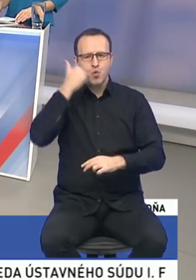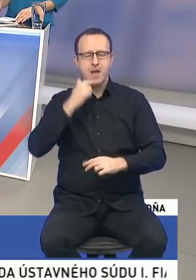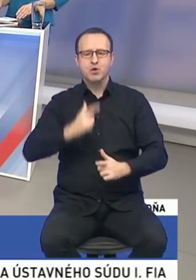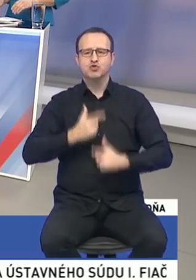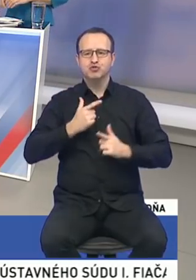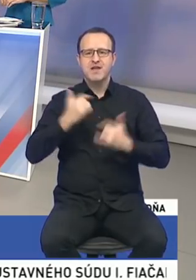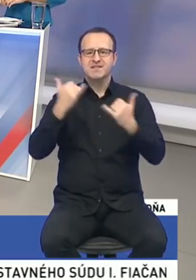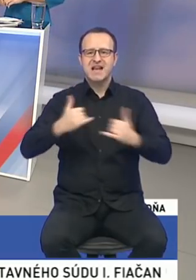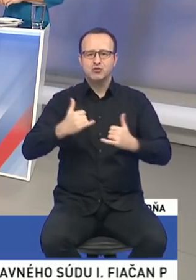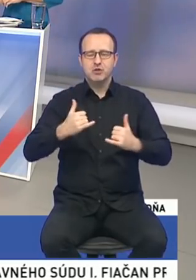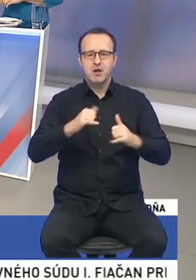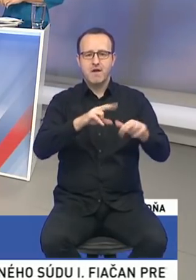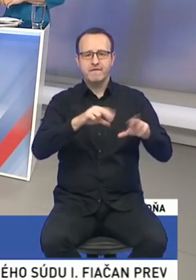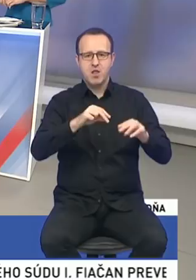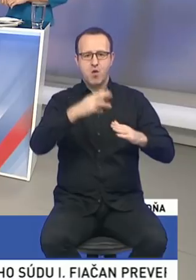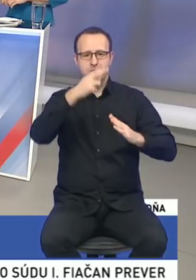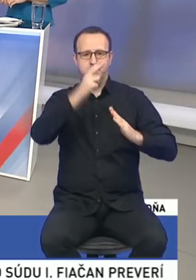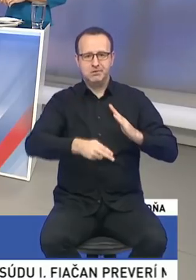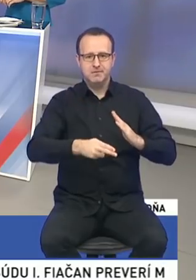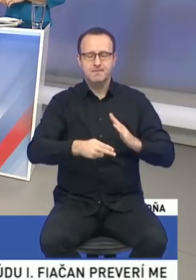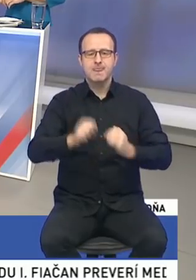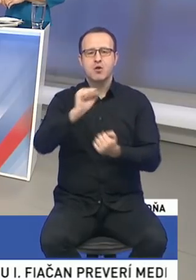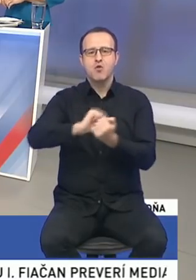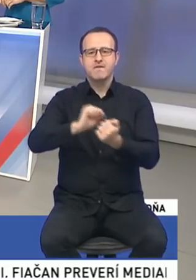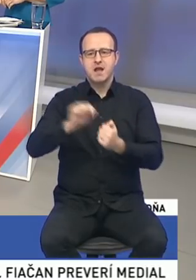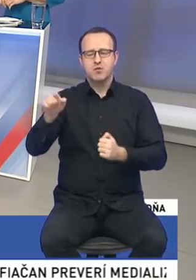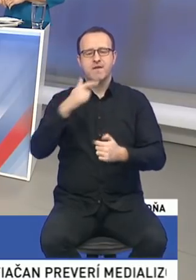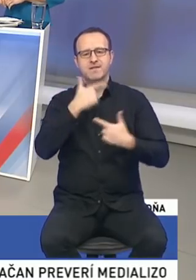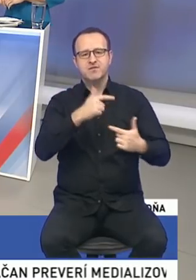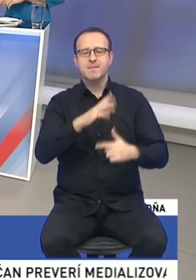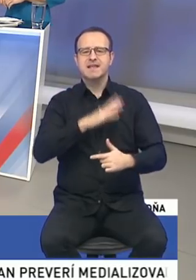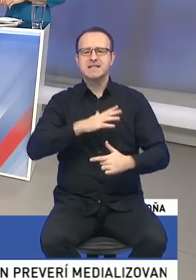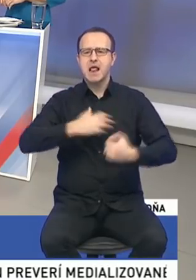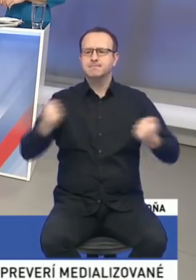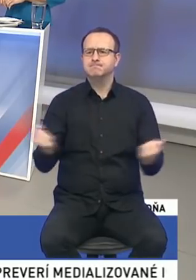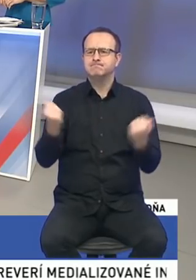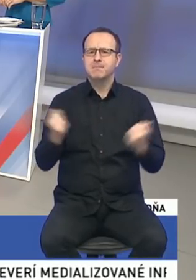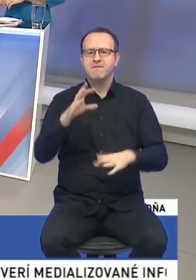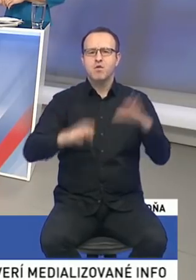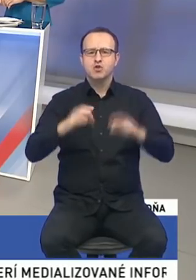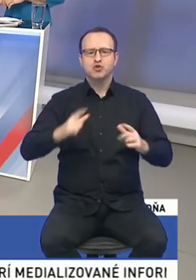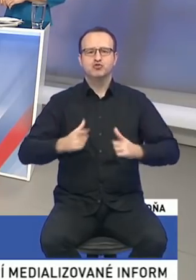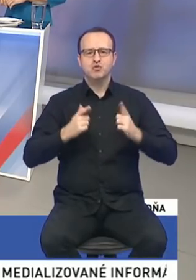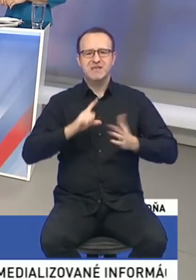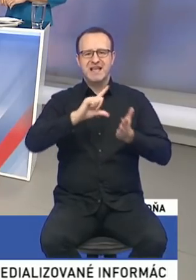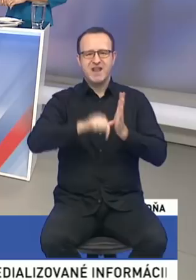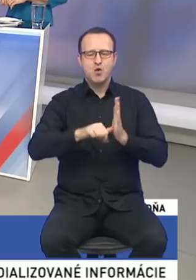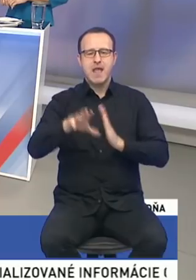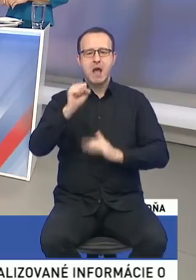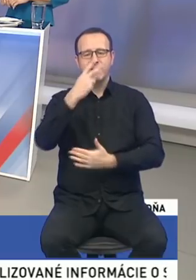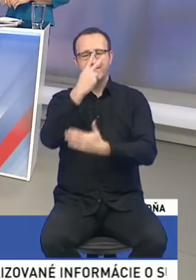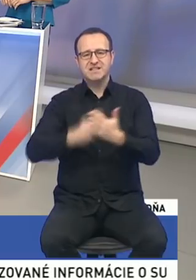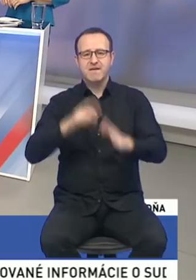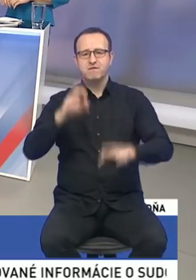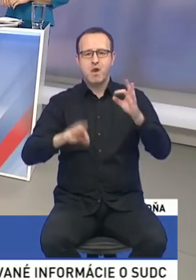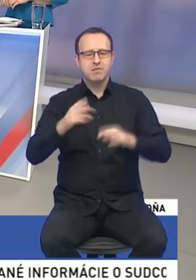video skončilo. Vy ste to pred novinármi vysvetľovali, že ste v podstate len chceli mobilizovať voličov žijúcich v regióne, aby o výsledku voliev nerozhodla